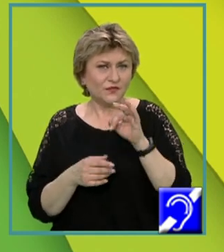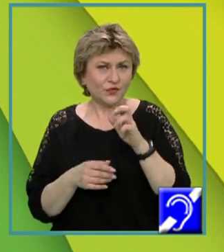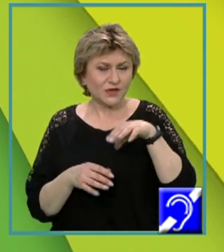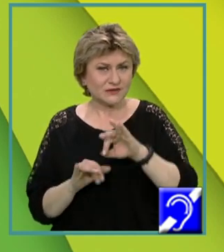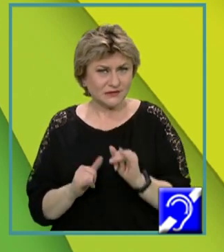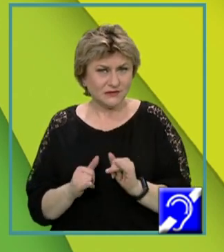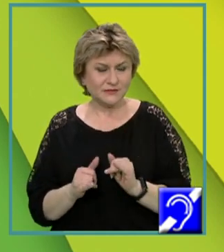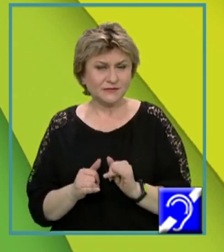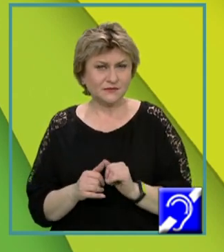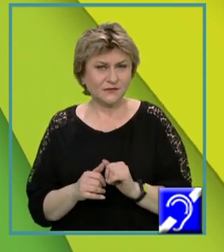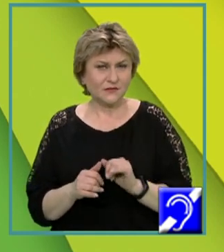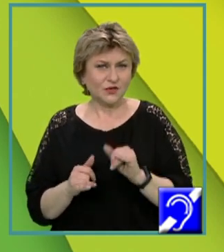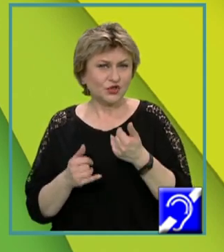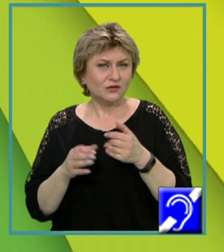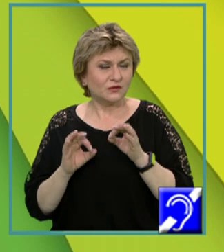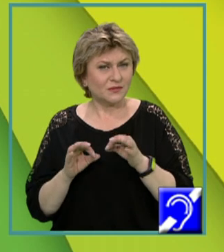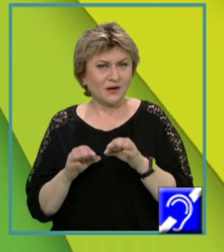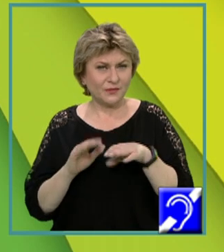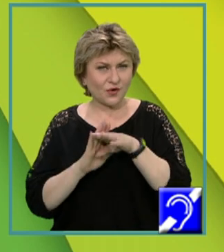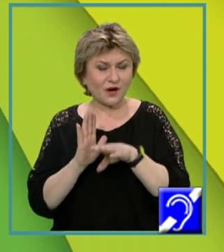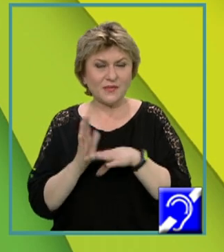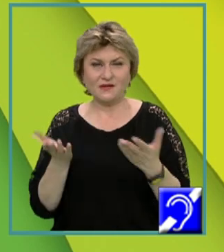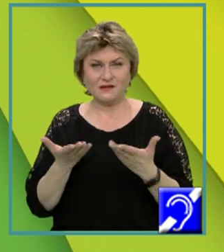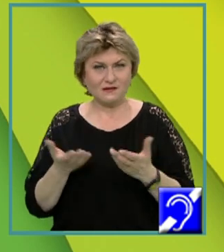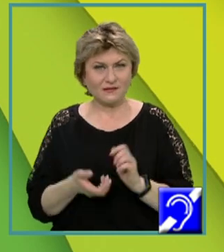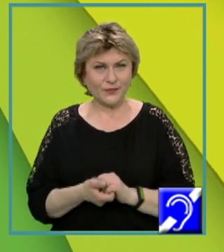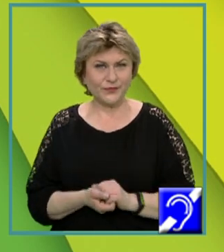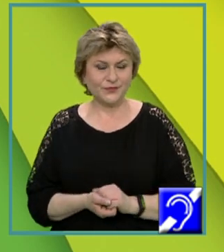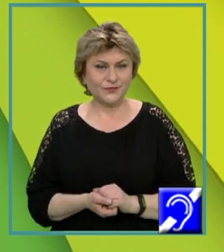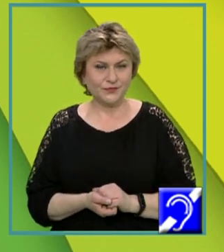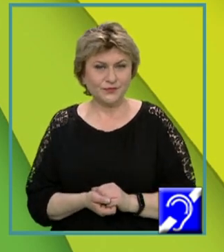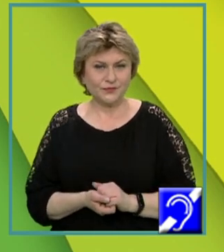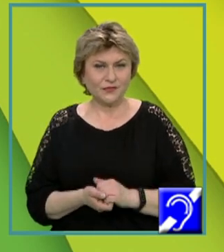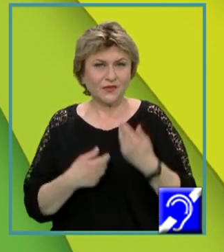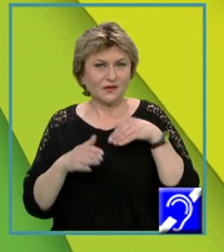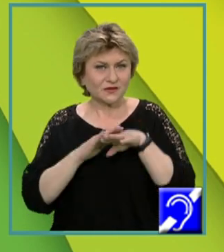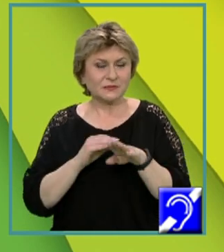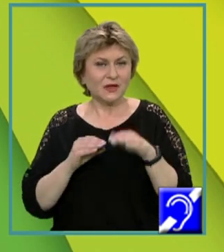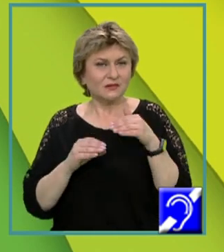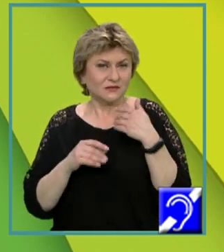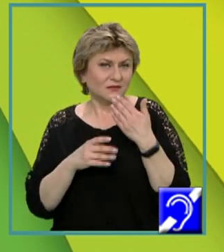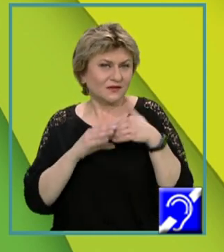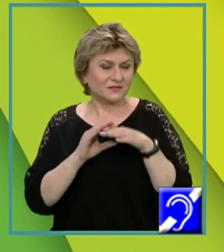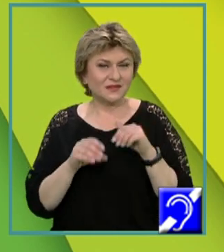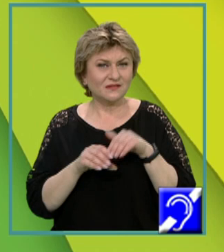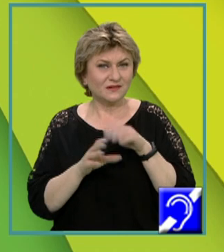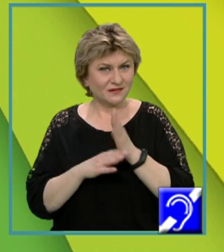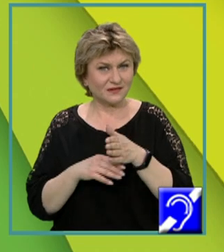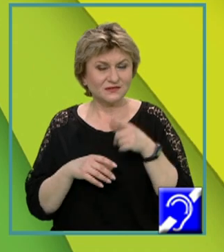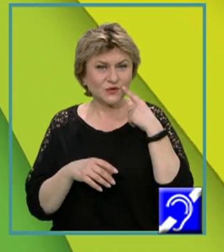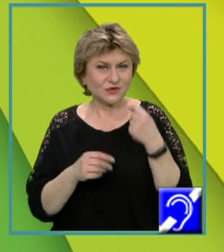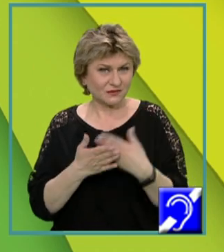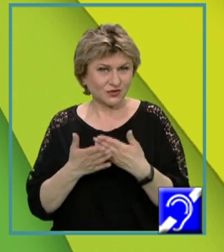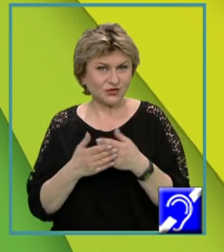În Pascal, doar subprogramele care transmit direct un rezultat, poartă acest